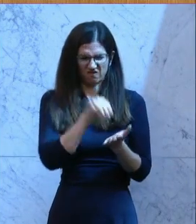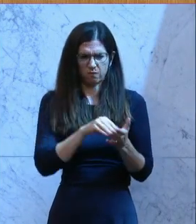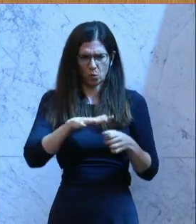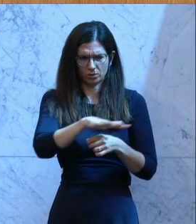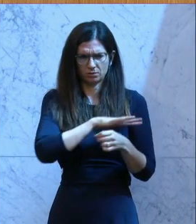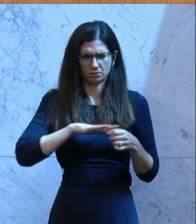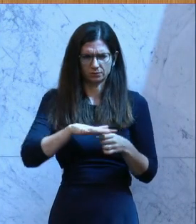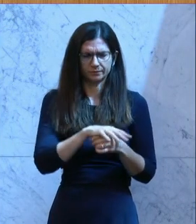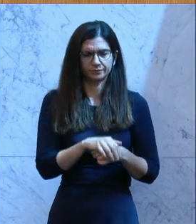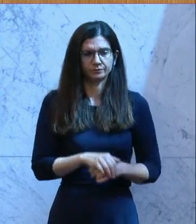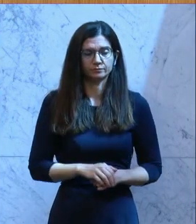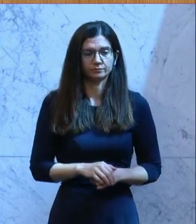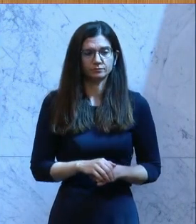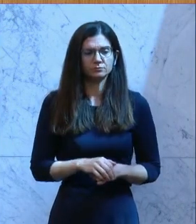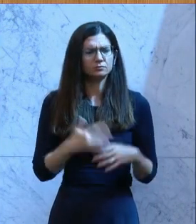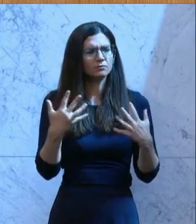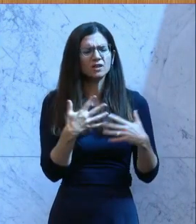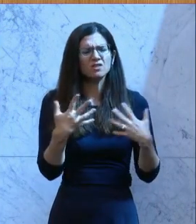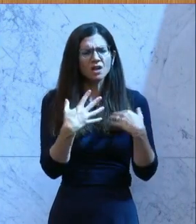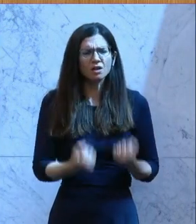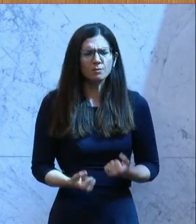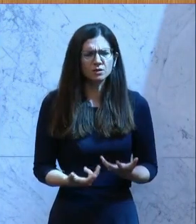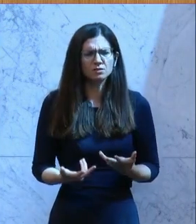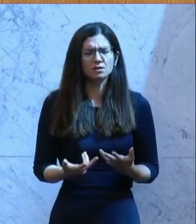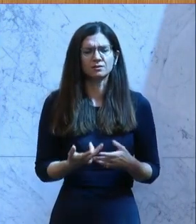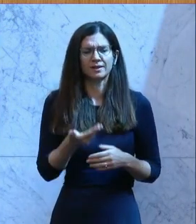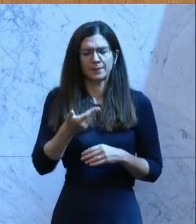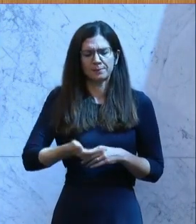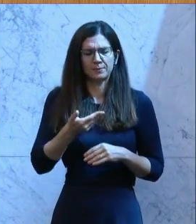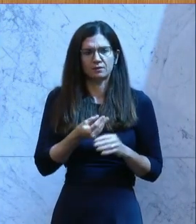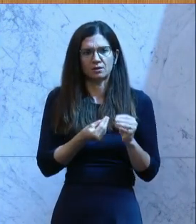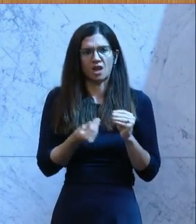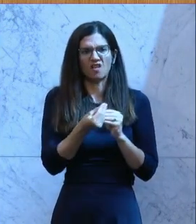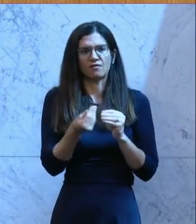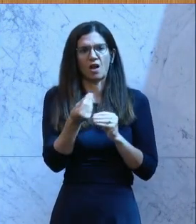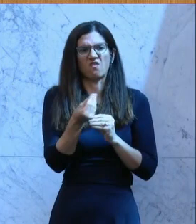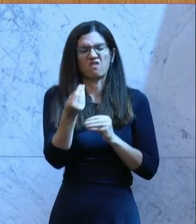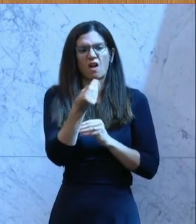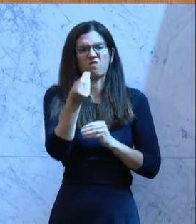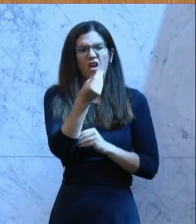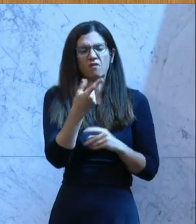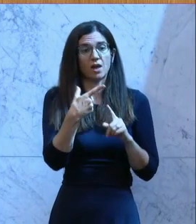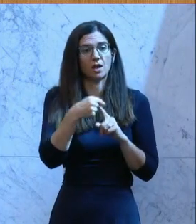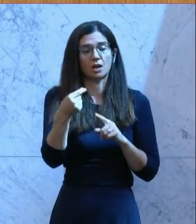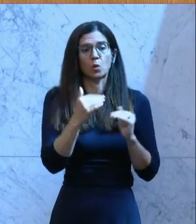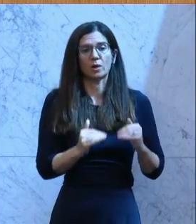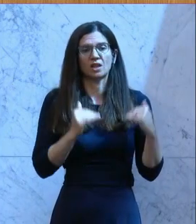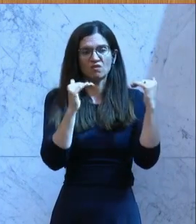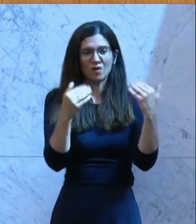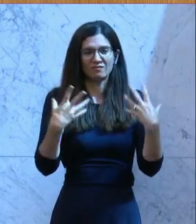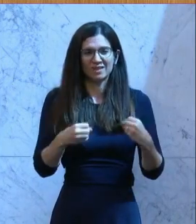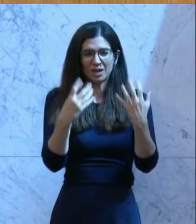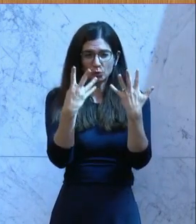an. Von Wohnen. Was ist das Ergebnis, was Sie machen? Die Mieten steigen auf Rekordniveau. Wieder um neun Prozent